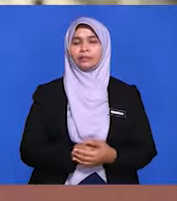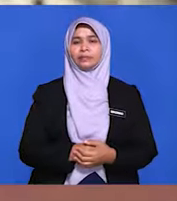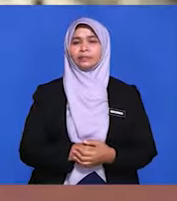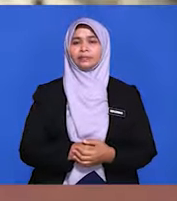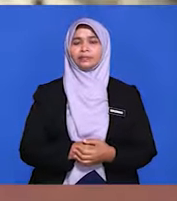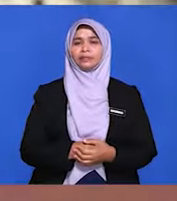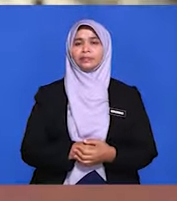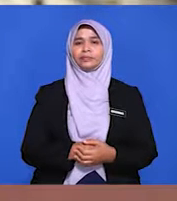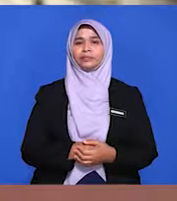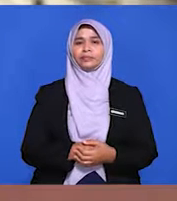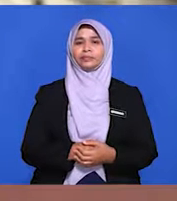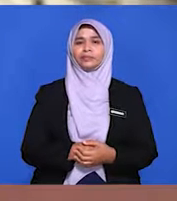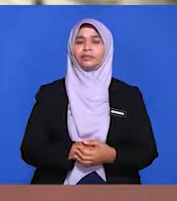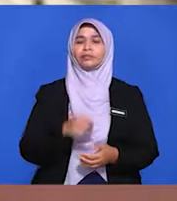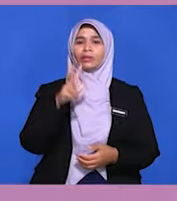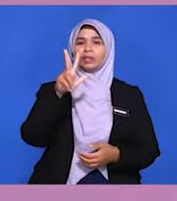negara jiran.